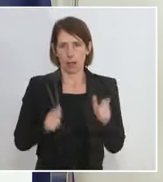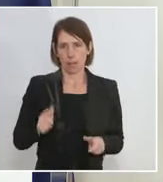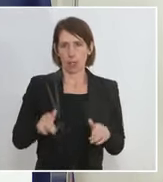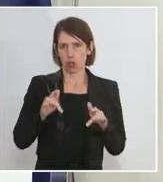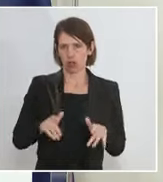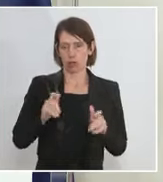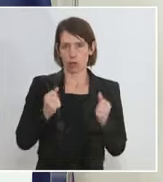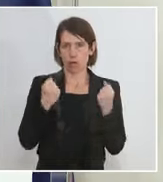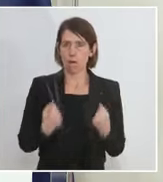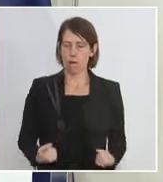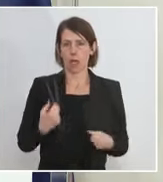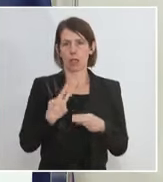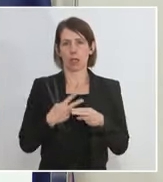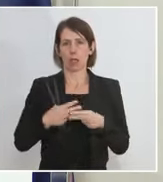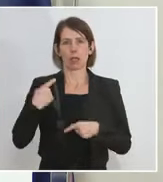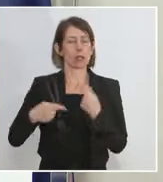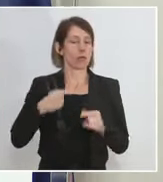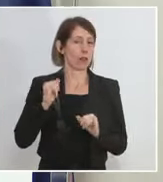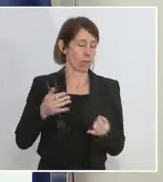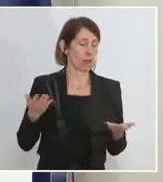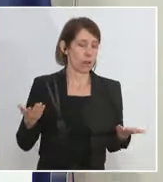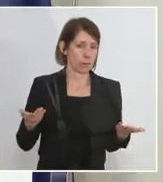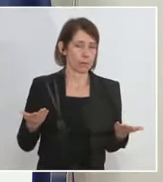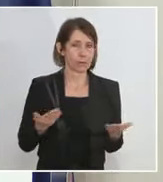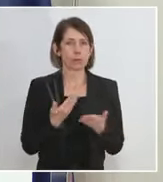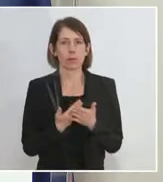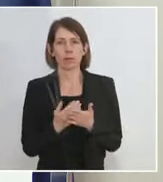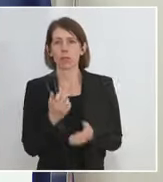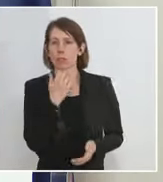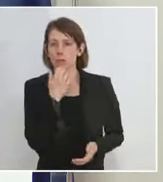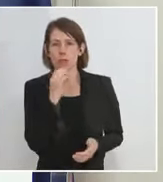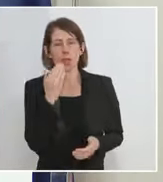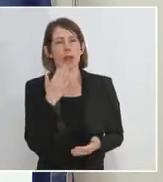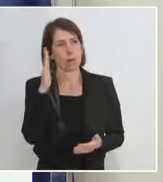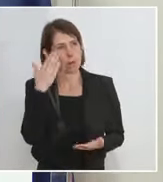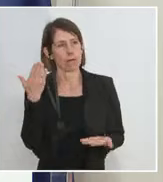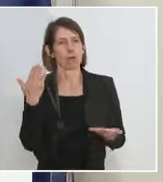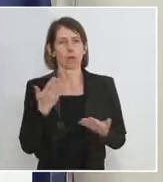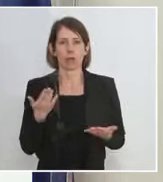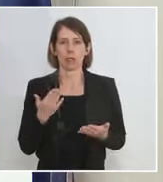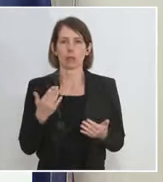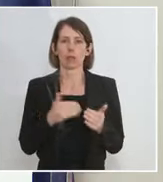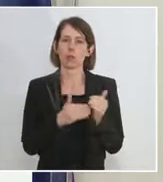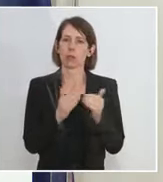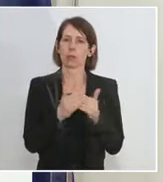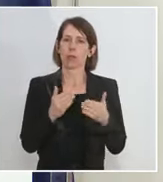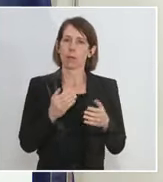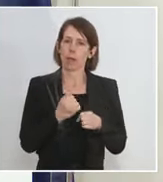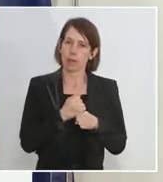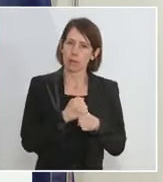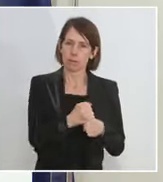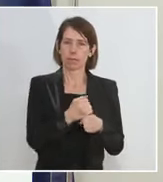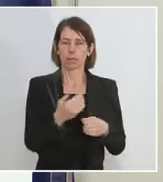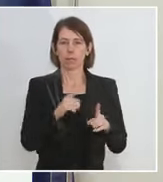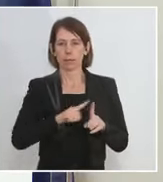schweren Krankheitsverlauf haben. Und daher wollen wir ganz bewusst auch bis zum Sommer auf Systeme setzen, die uns